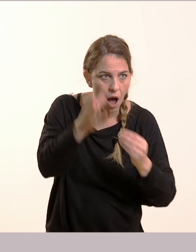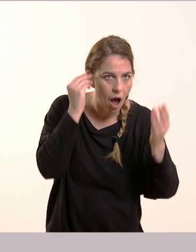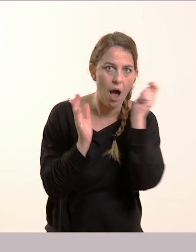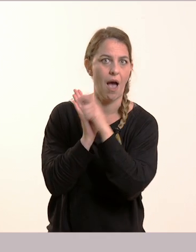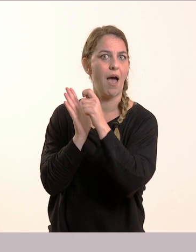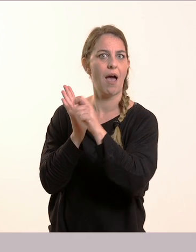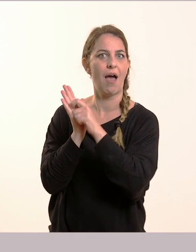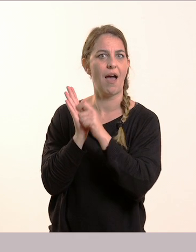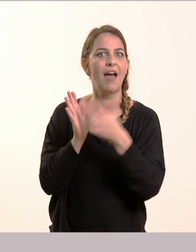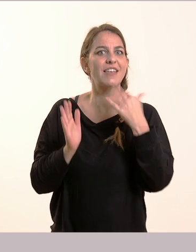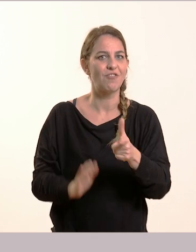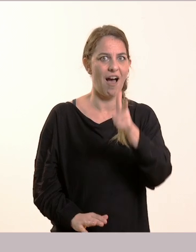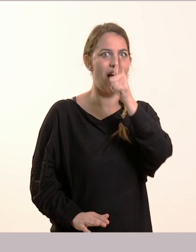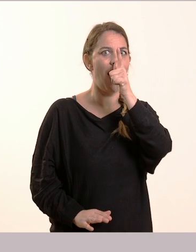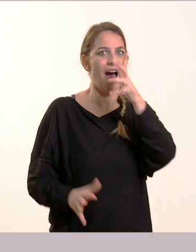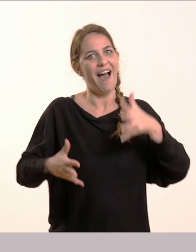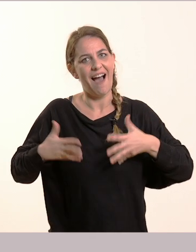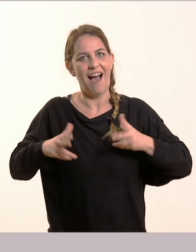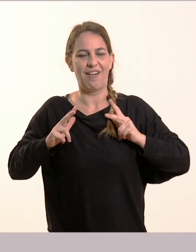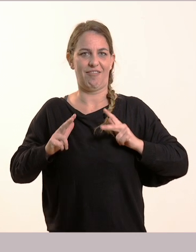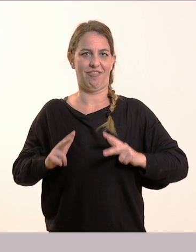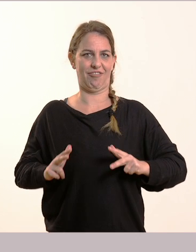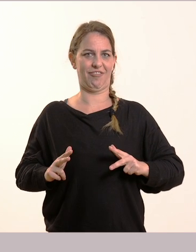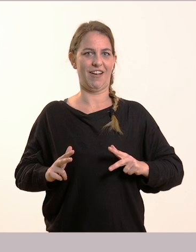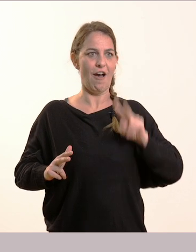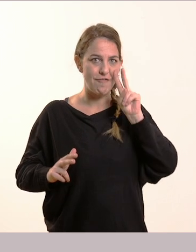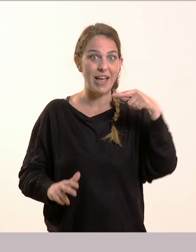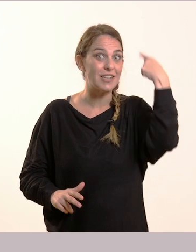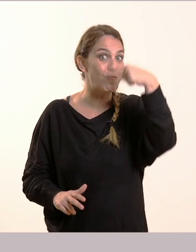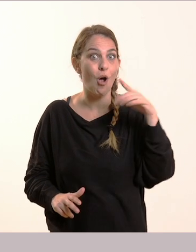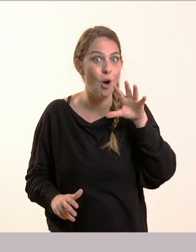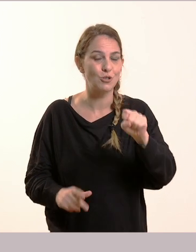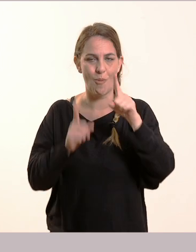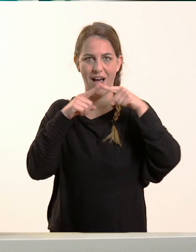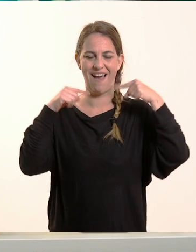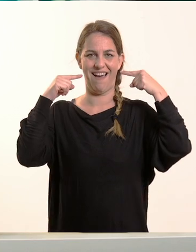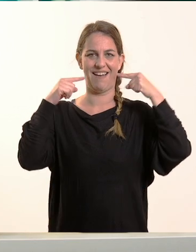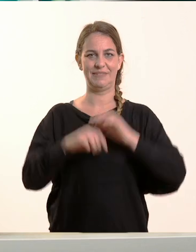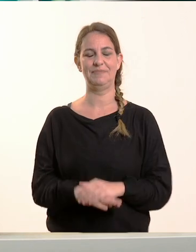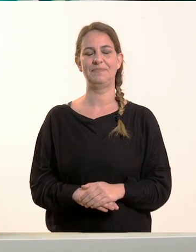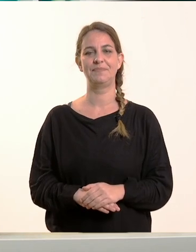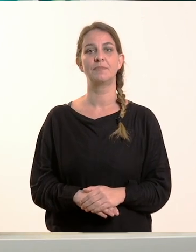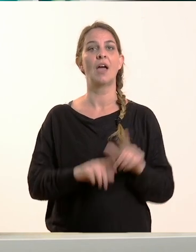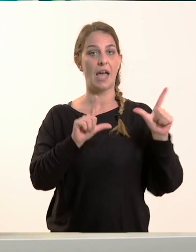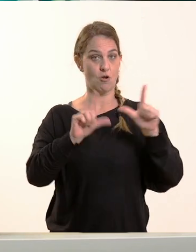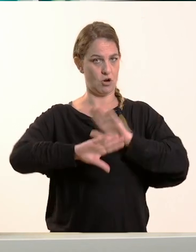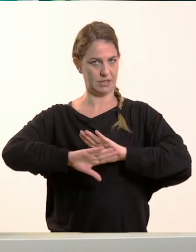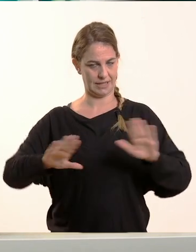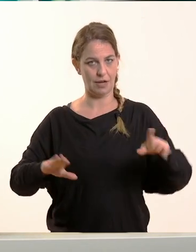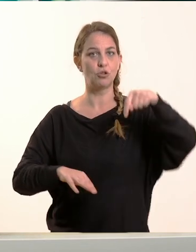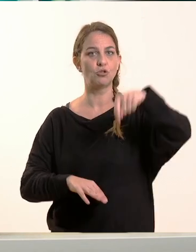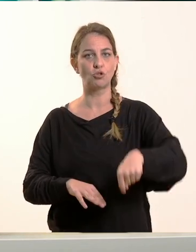Αυτή η χαρά και η ικανοποίηση είναι ζωγραφισμένη στο πρόσωπό του. Αυτά από τις εικόνες. Θα πάμε τώρα στη σελίδα